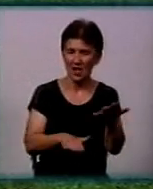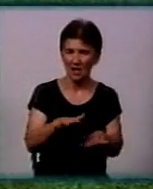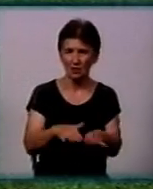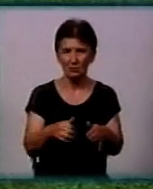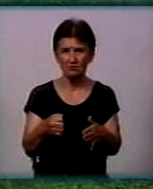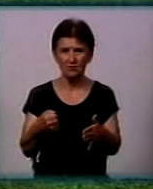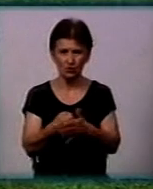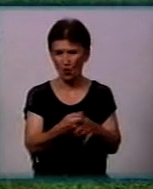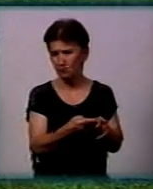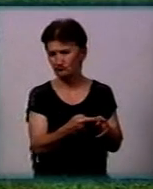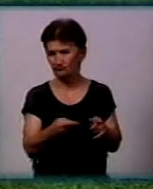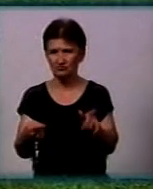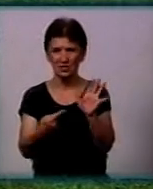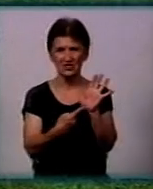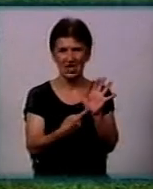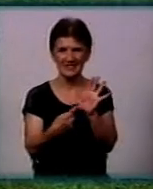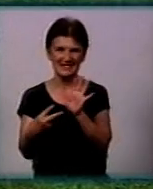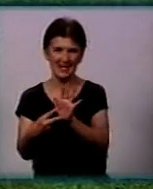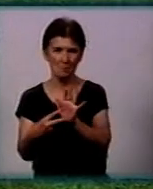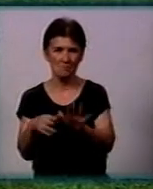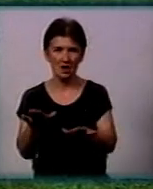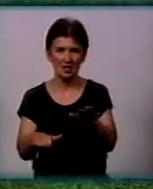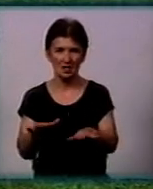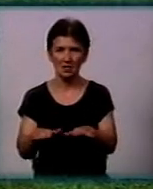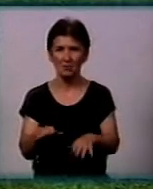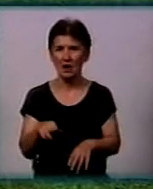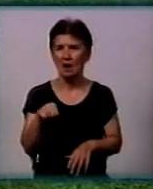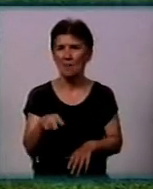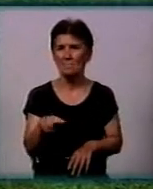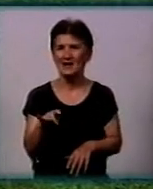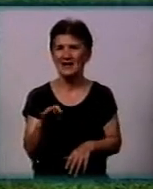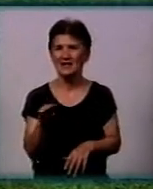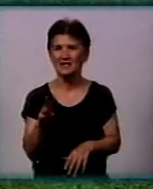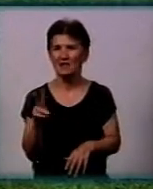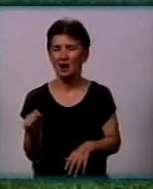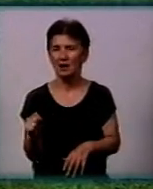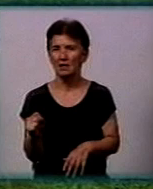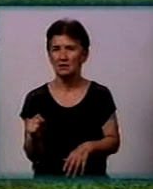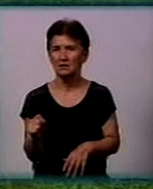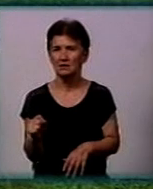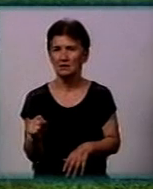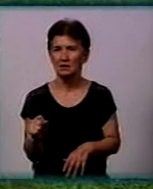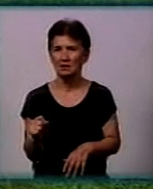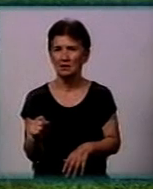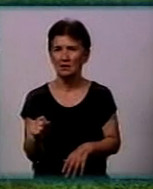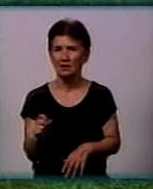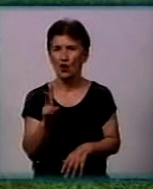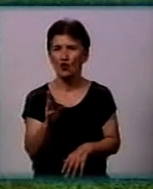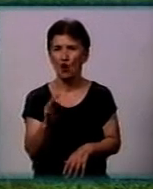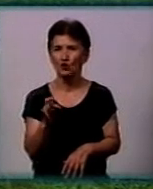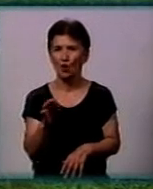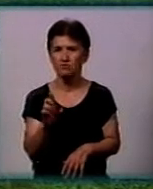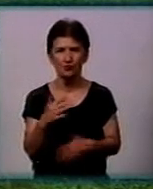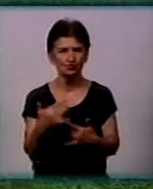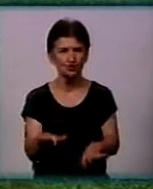6-7 кг. Плітка і короба вже немає, тому що